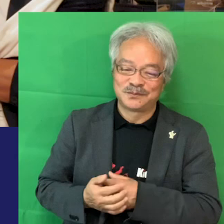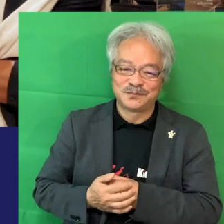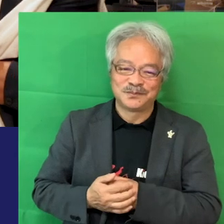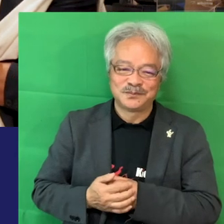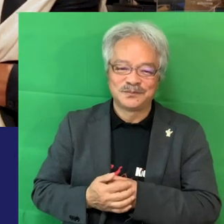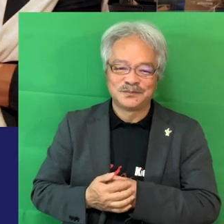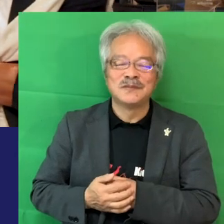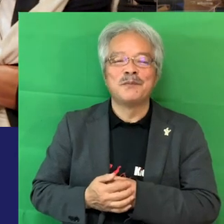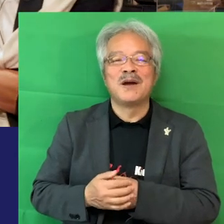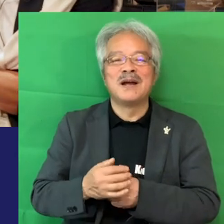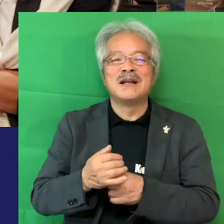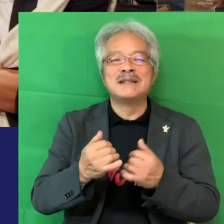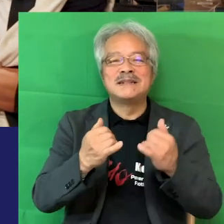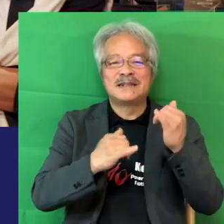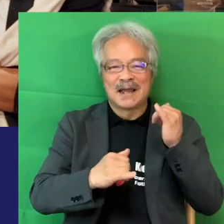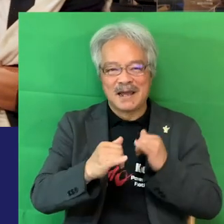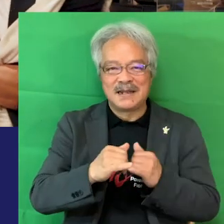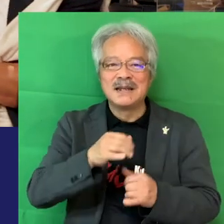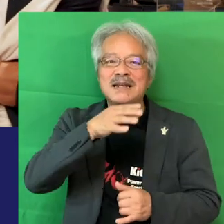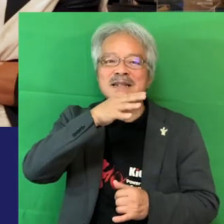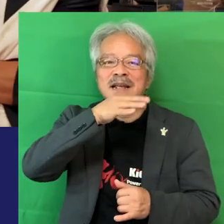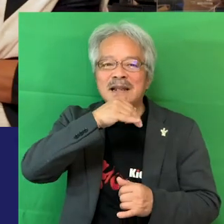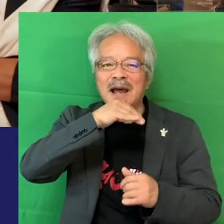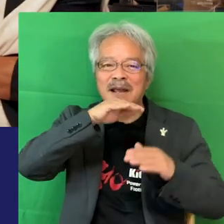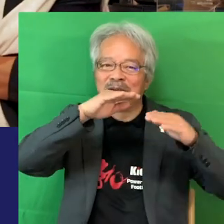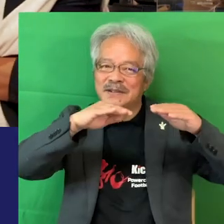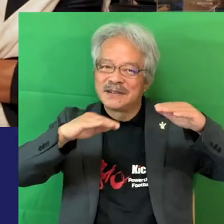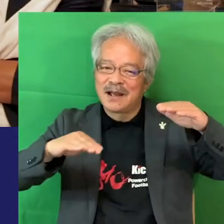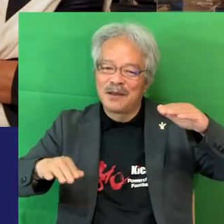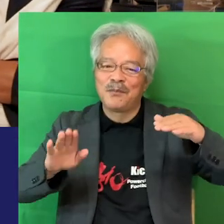代世代の違いが出たりとか面白いなこれも